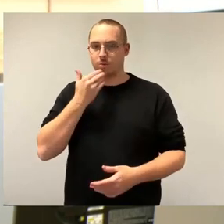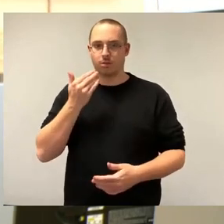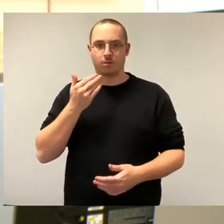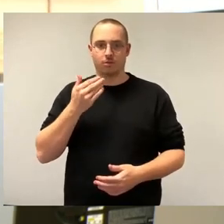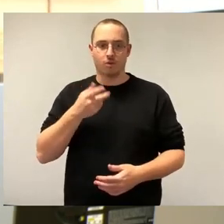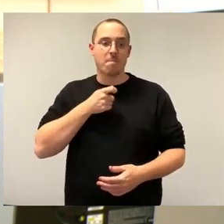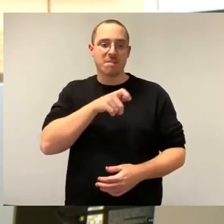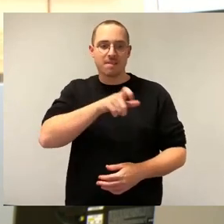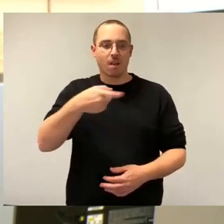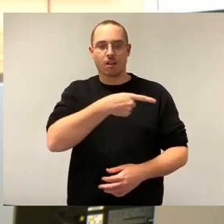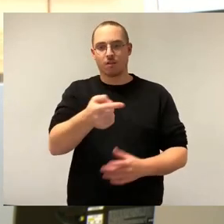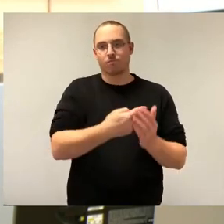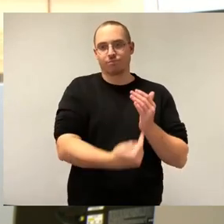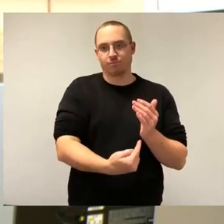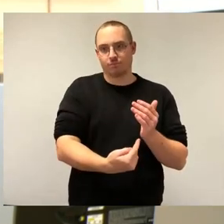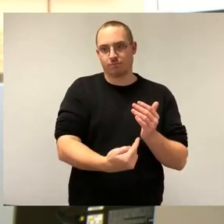dann die Mieterinnen.